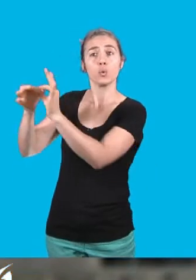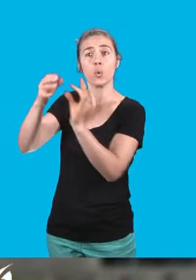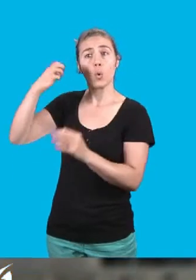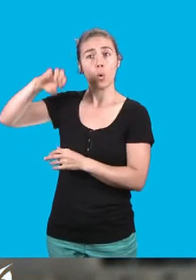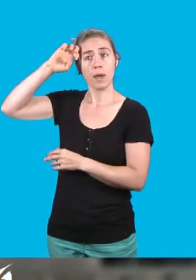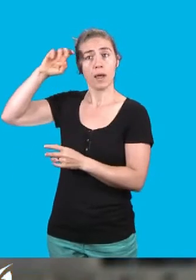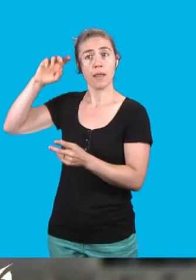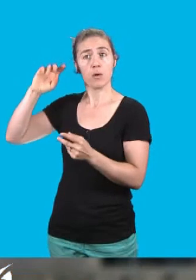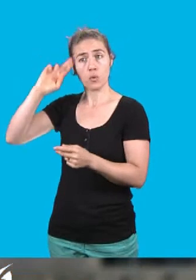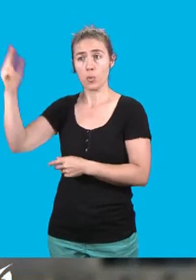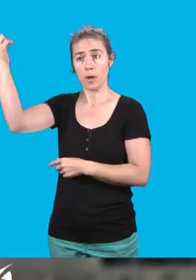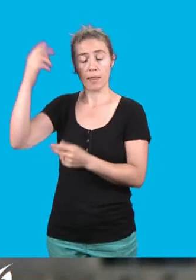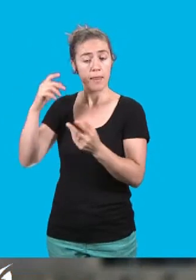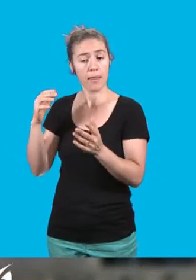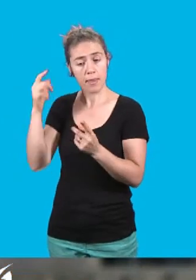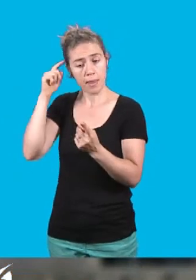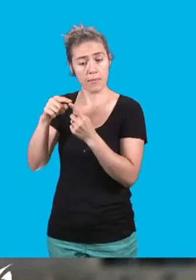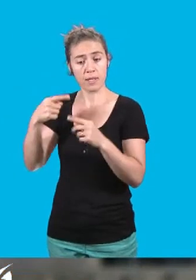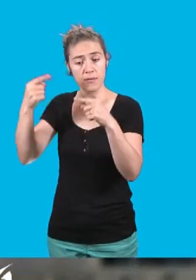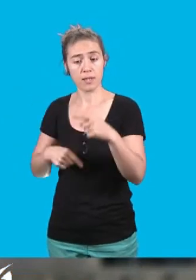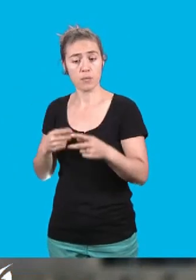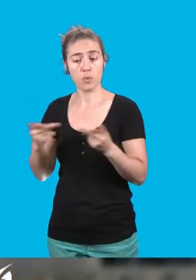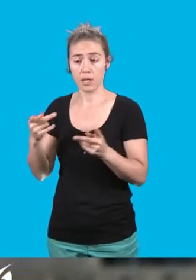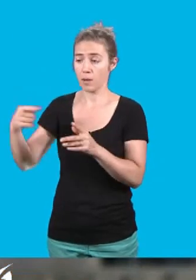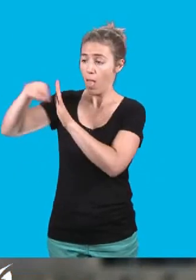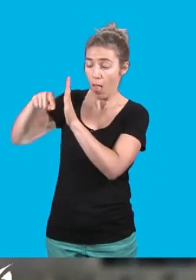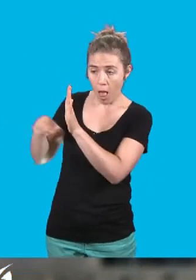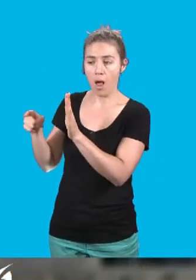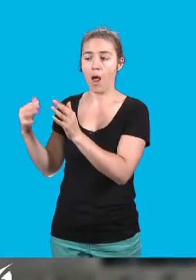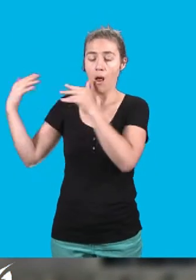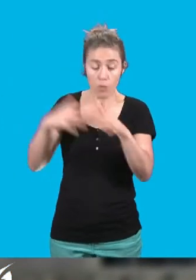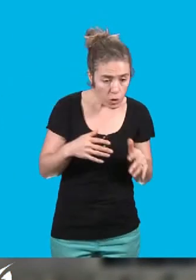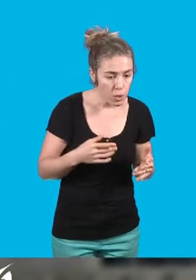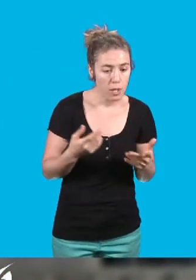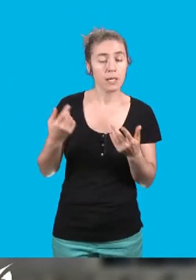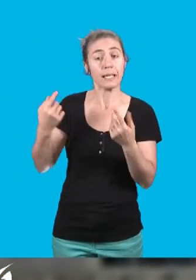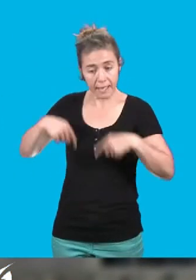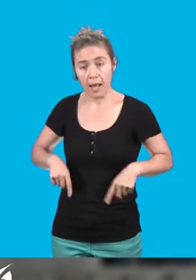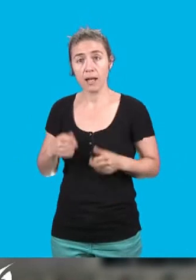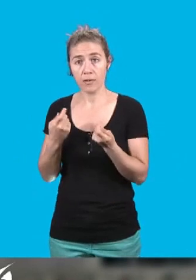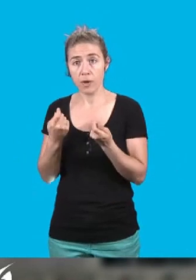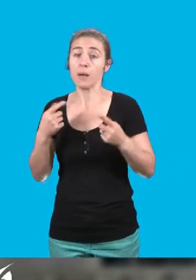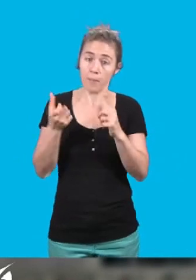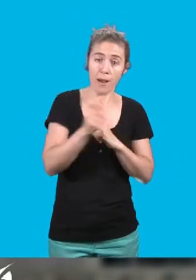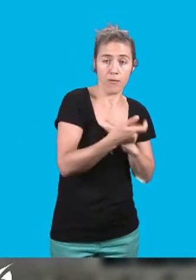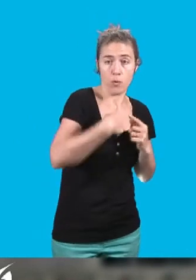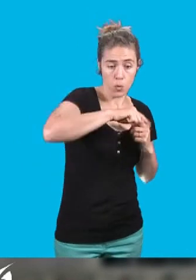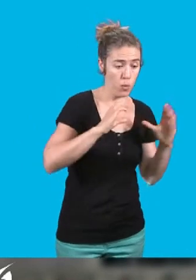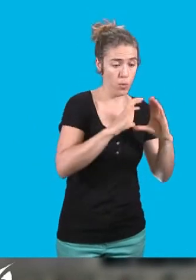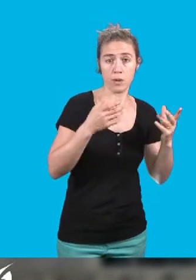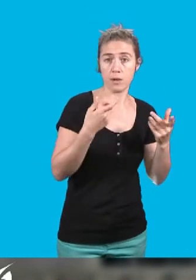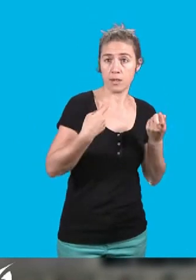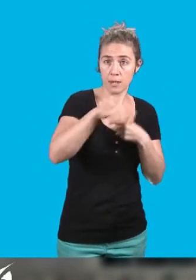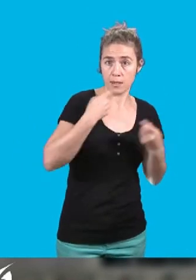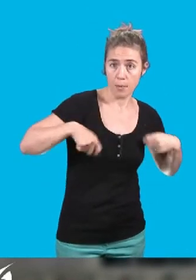déficits publics ont des conséquences sur les finances de l'Etat et donc in fine sur nos propres finances. Ceci d'autant